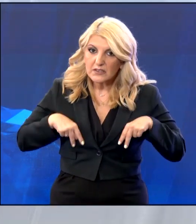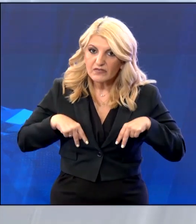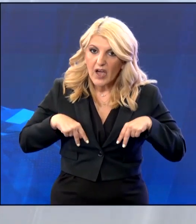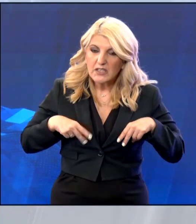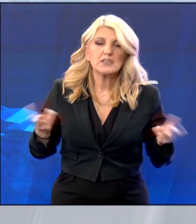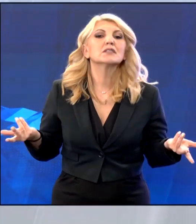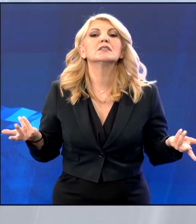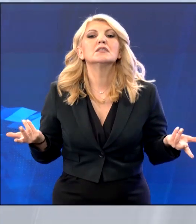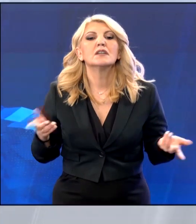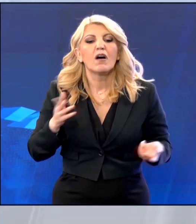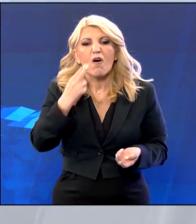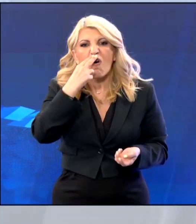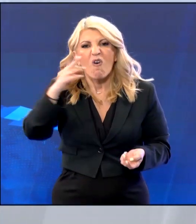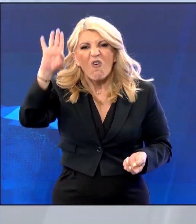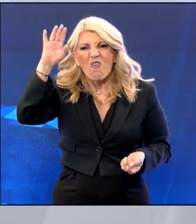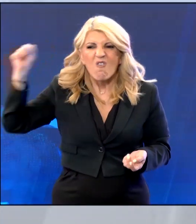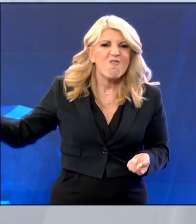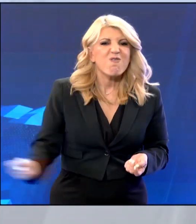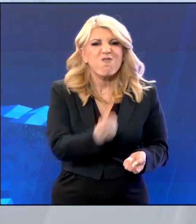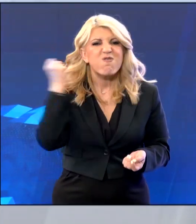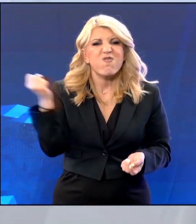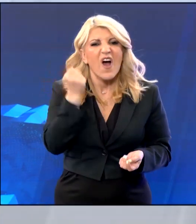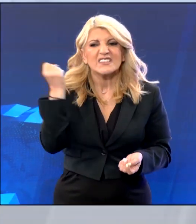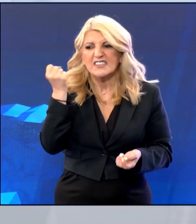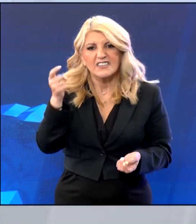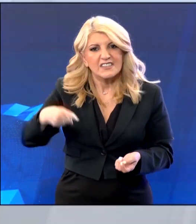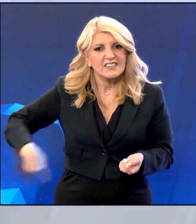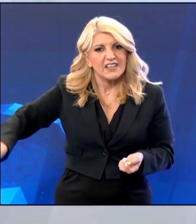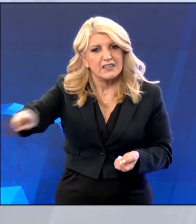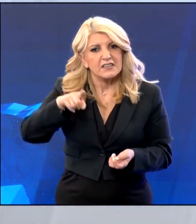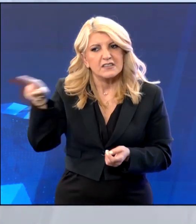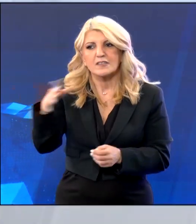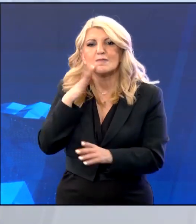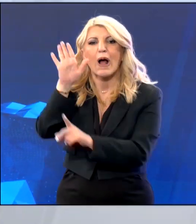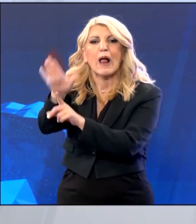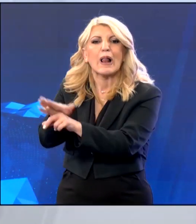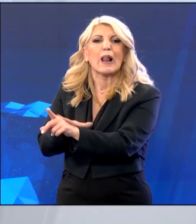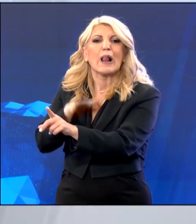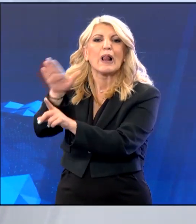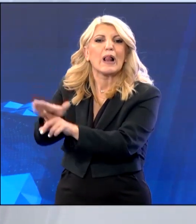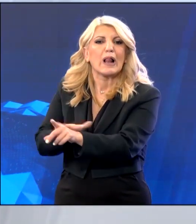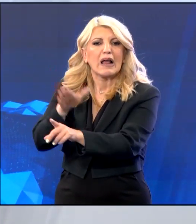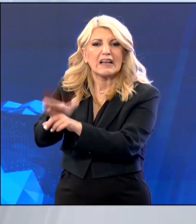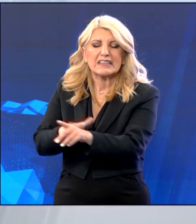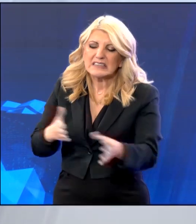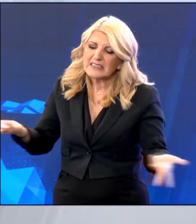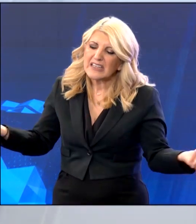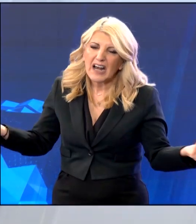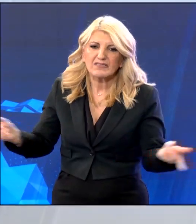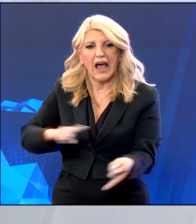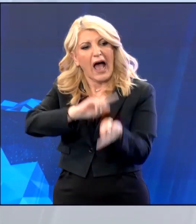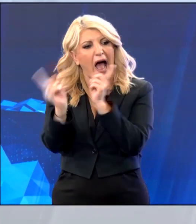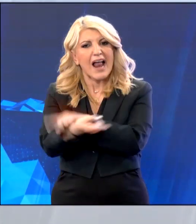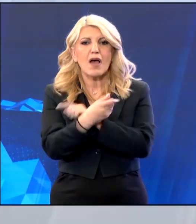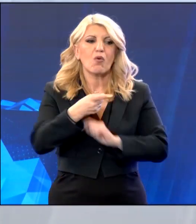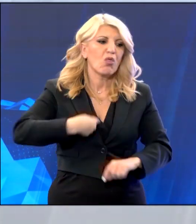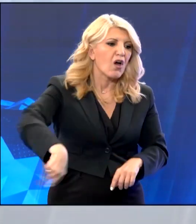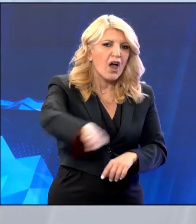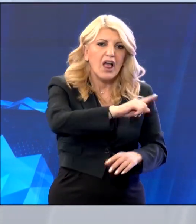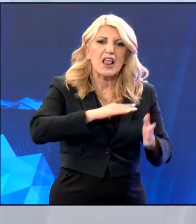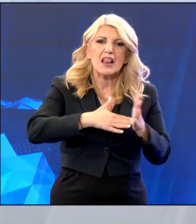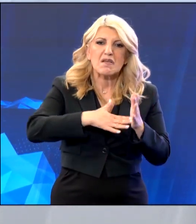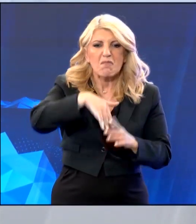φορές τους συμπεριφέρονται με το γάντι, όταν την ίδια στιγμή επιφυλάσσουν διώξεις και καταστολή για τους εργαζόμενους και τα λαϊκά στρώματα που